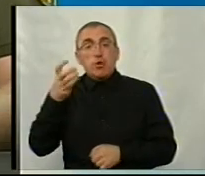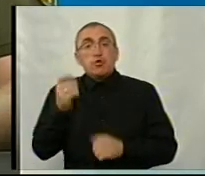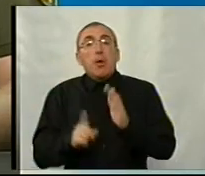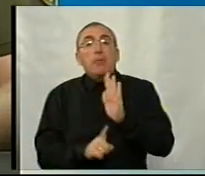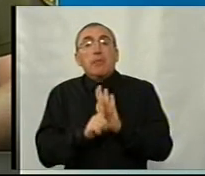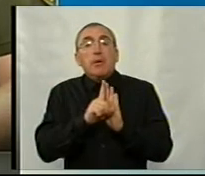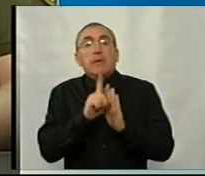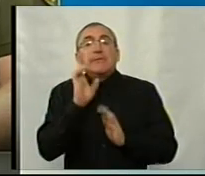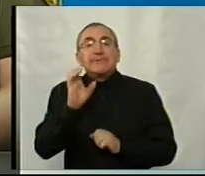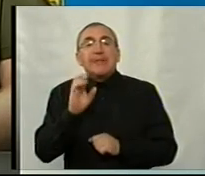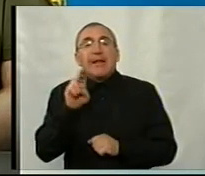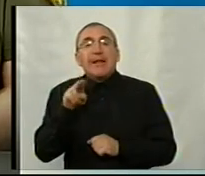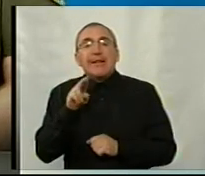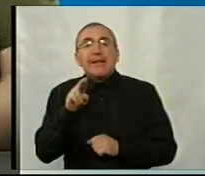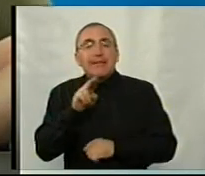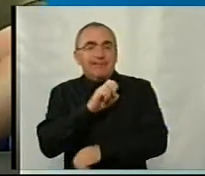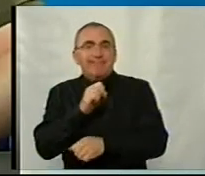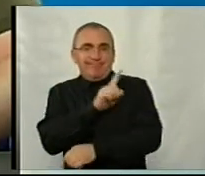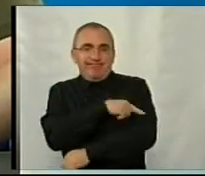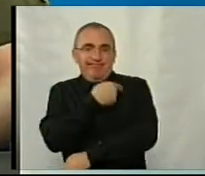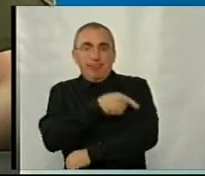починаючи з диспансерізації в школі.